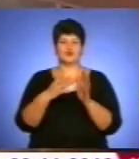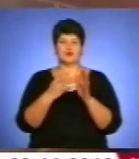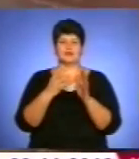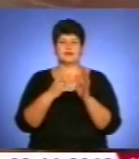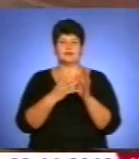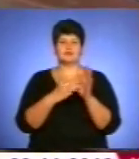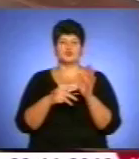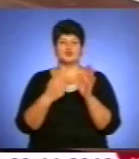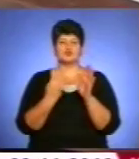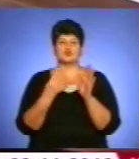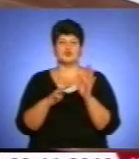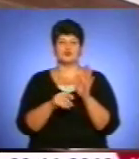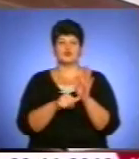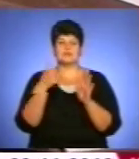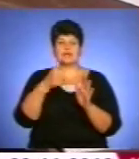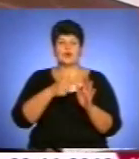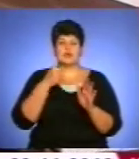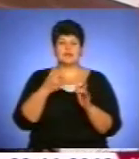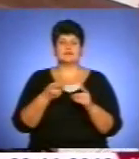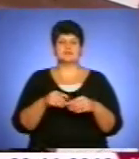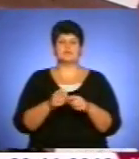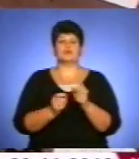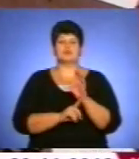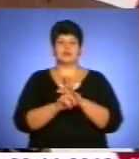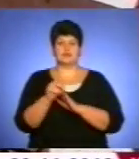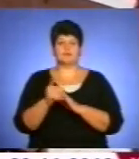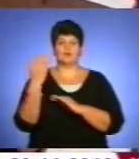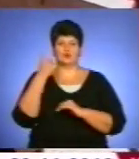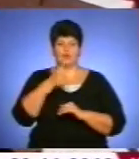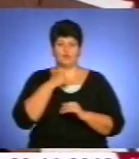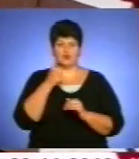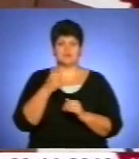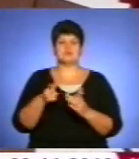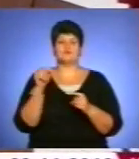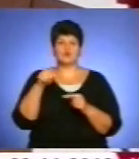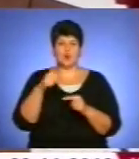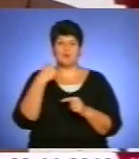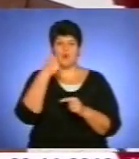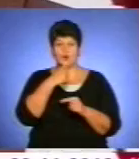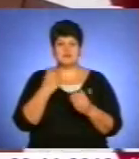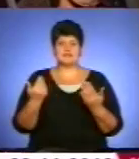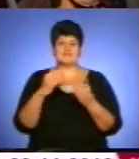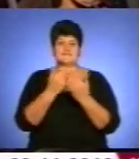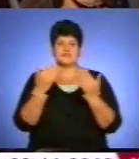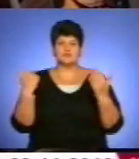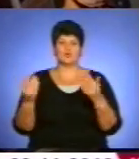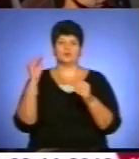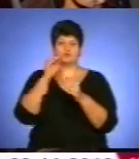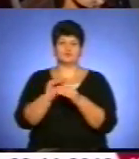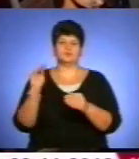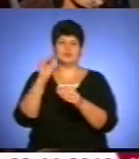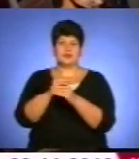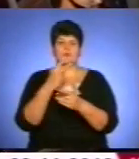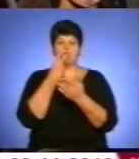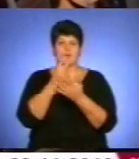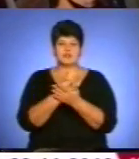започаткували ще минулоріч завдяки допомозі влади і спонсорів. Цього року виставку оновили. І її вже побачили